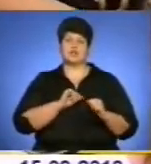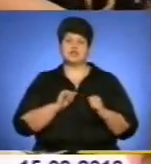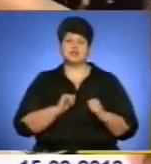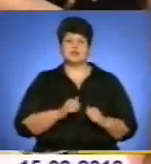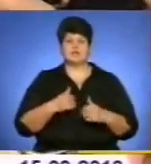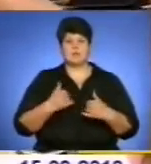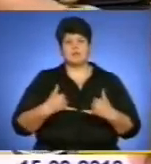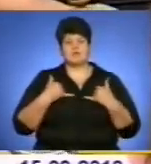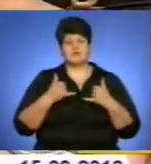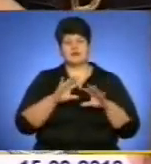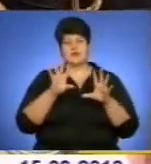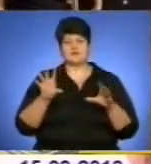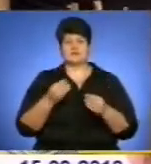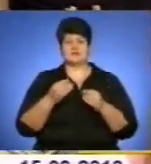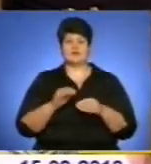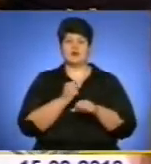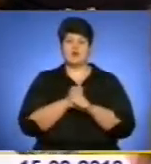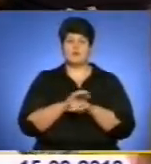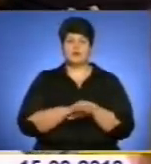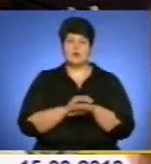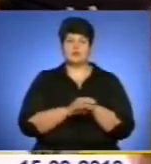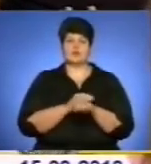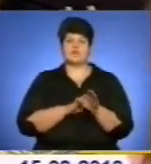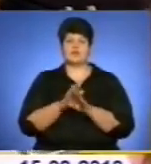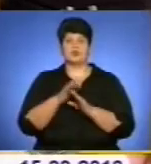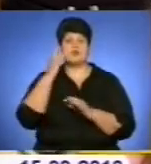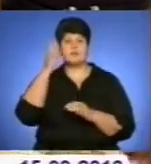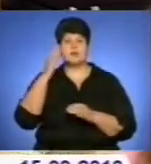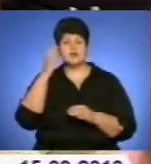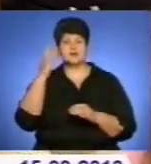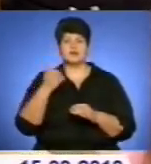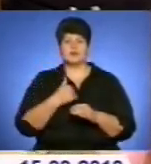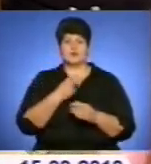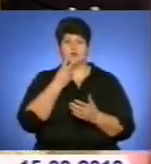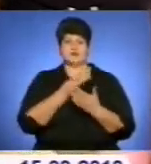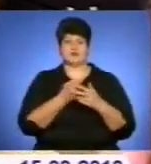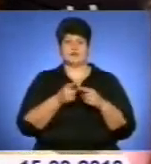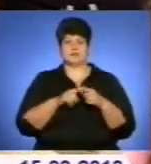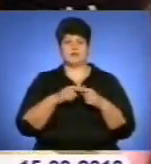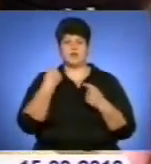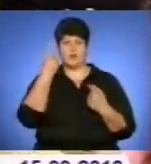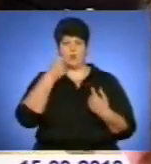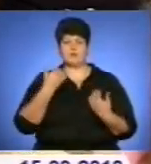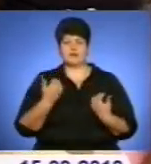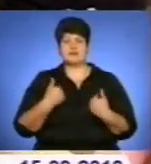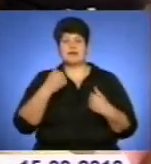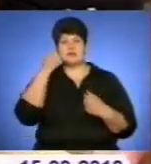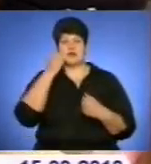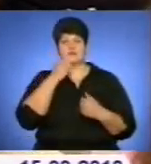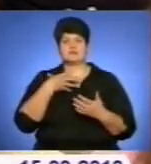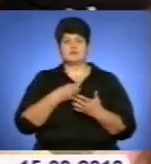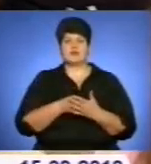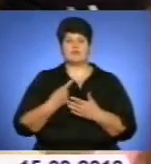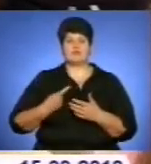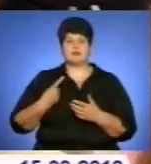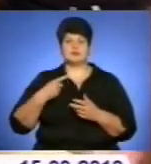Вперше бере участь в такому конкурсі, хвилюється. Дуже сподобався мій образ. Образ я придумала сама фея. Ви знаєте,